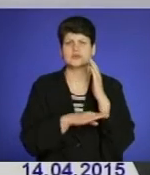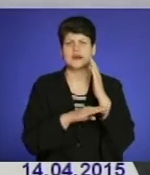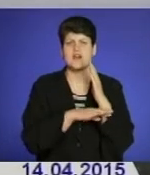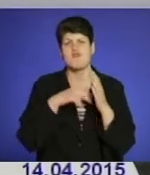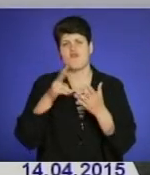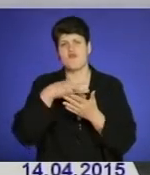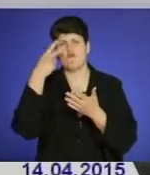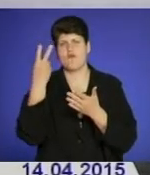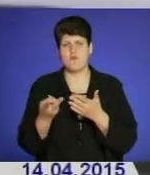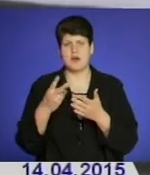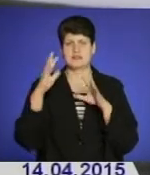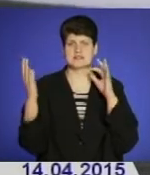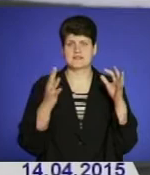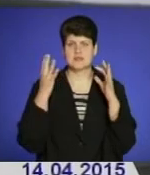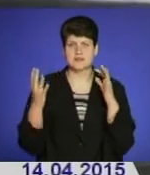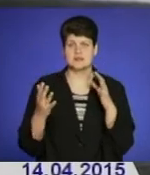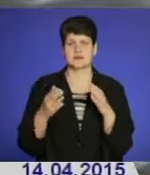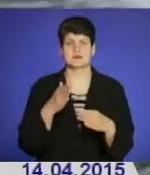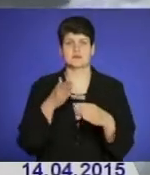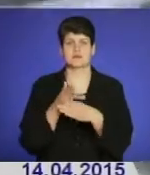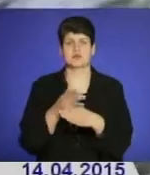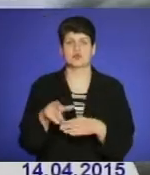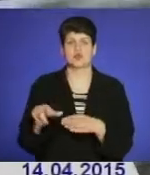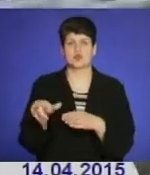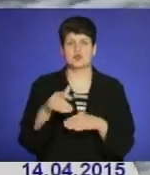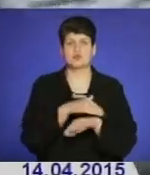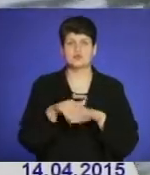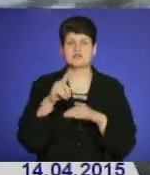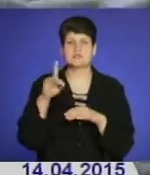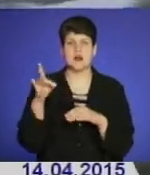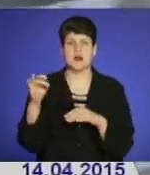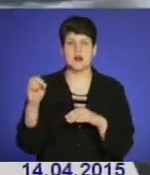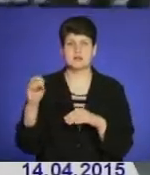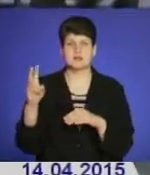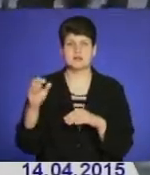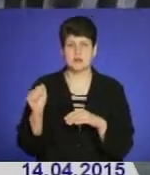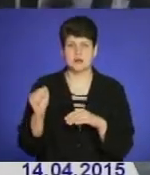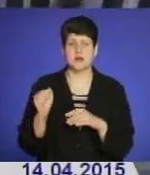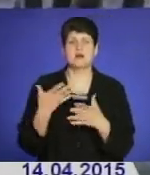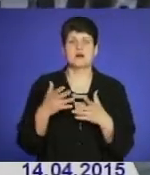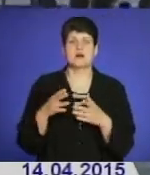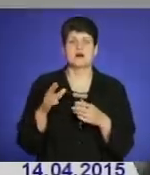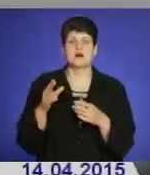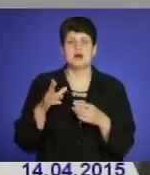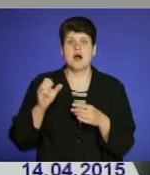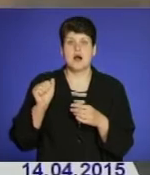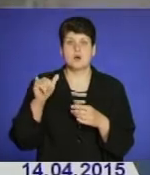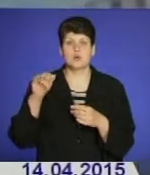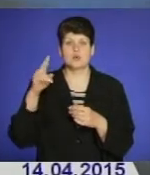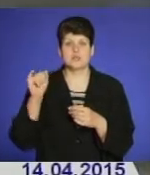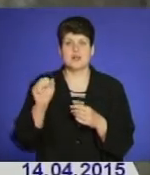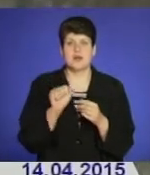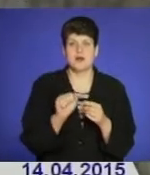сильні пориви вітру, заблокувавши дороги. На вулиці Збараській в обласному центрі рятувальники деблокували Ауді А6 та